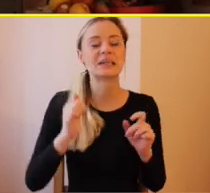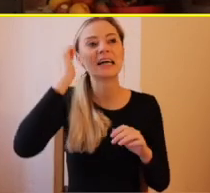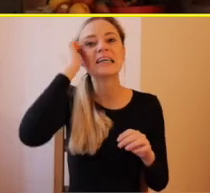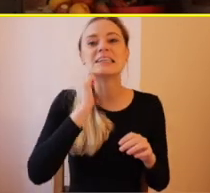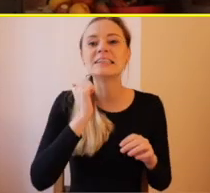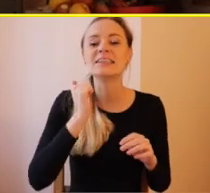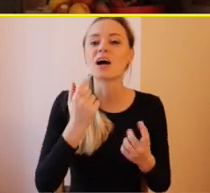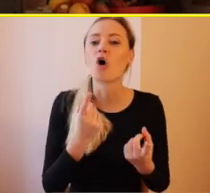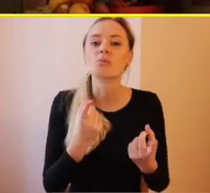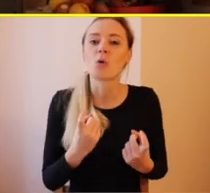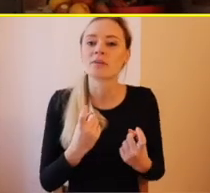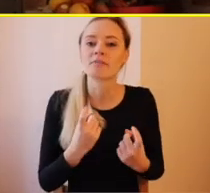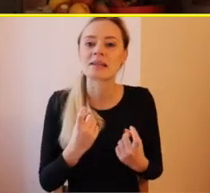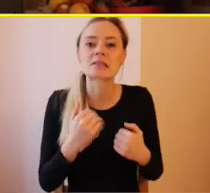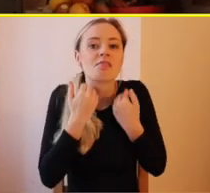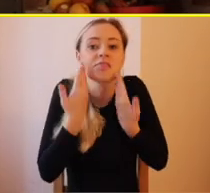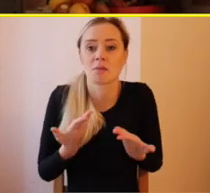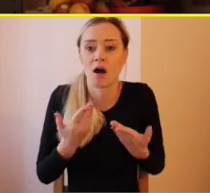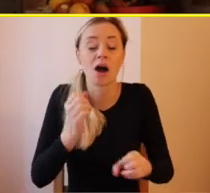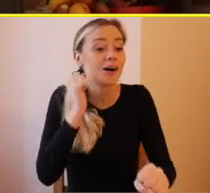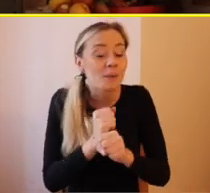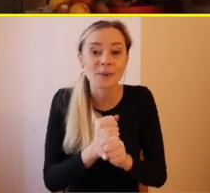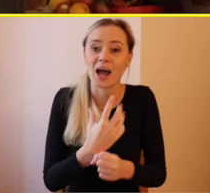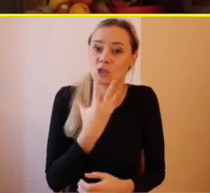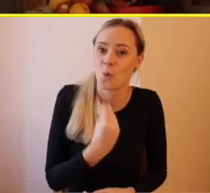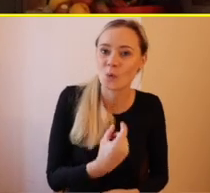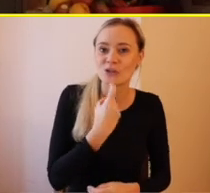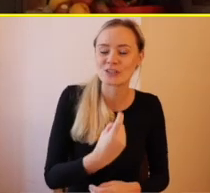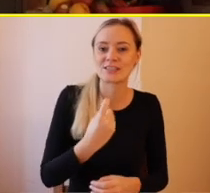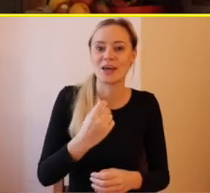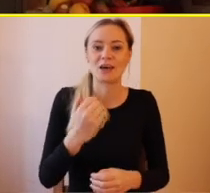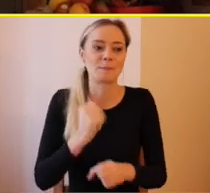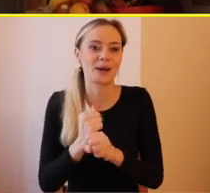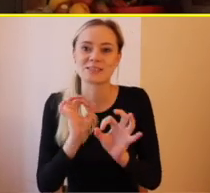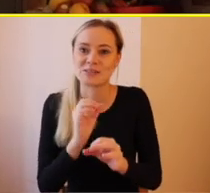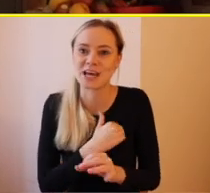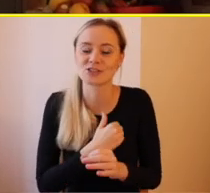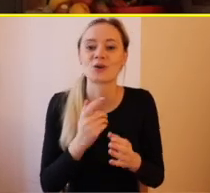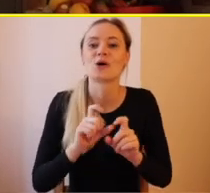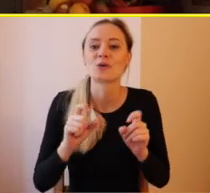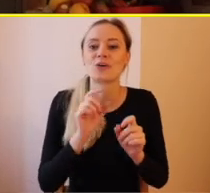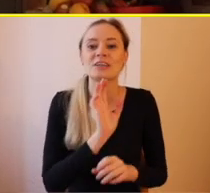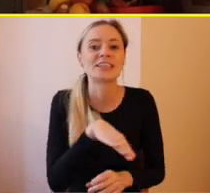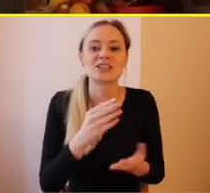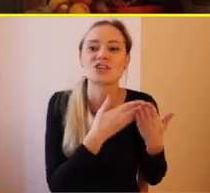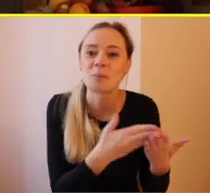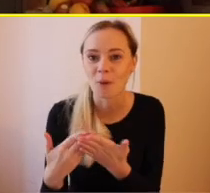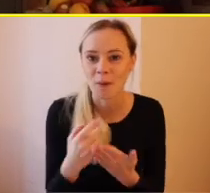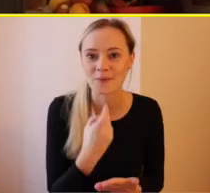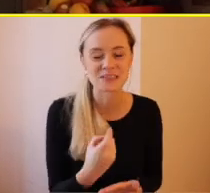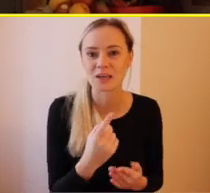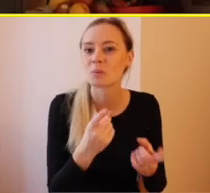motivovaní tou samotnou prácou, že chodím do práce, lebo pomáham tým špeciálnym detičkám,